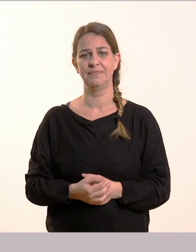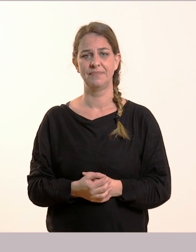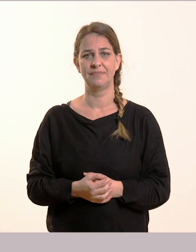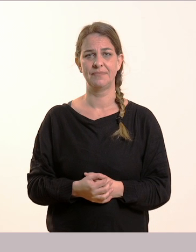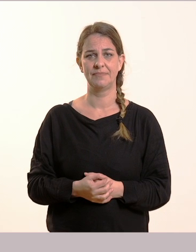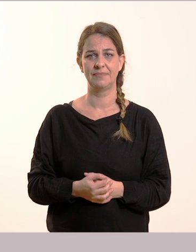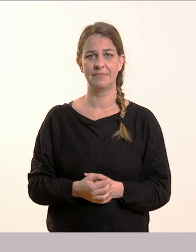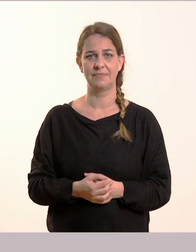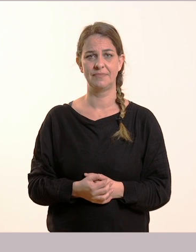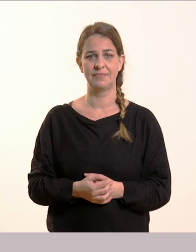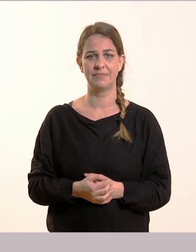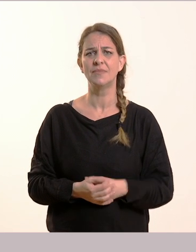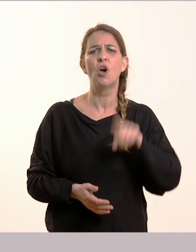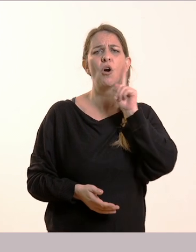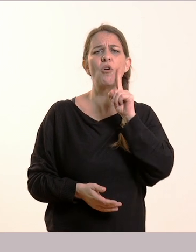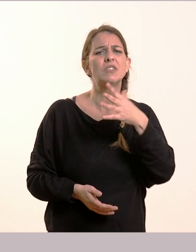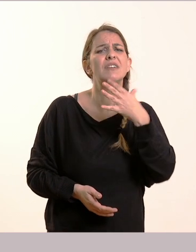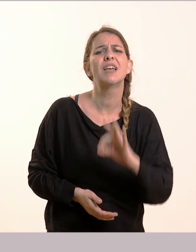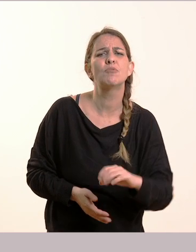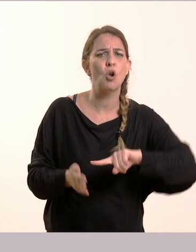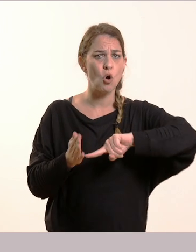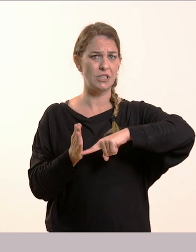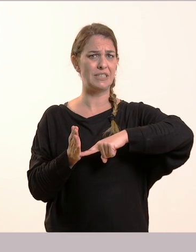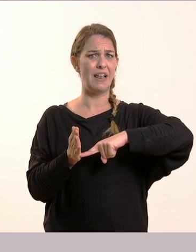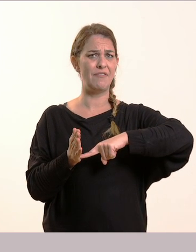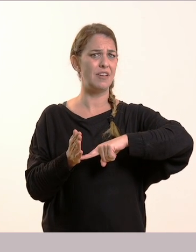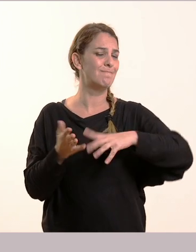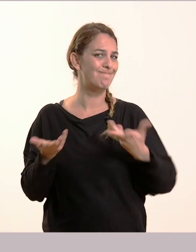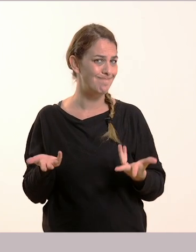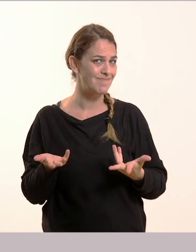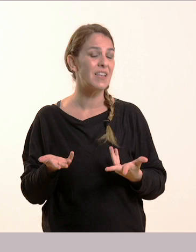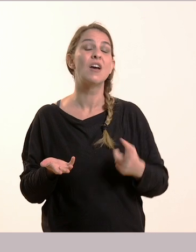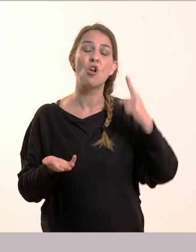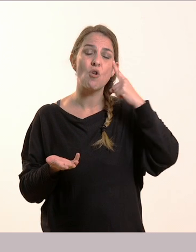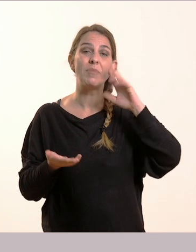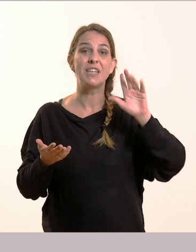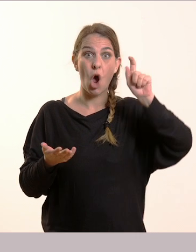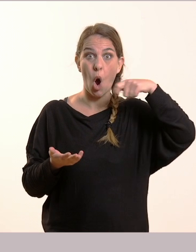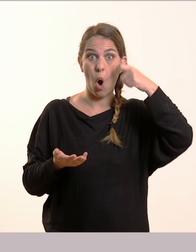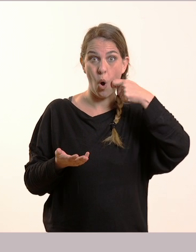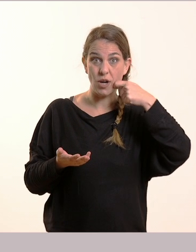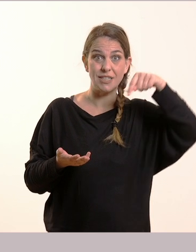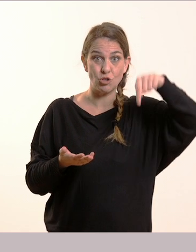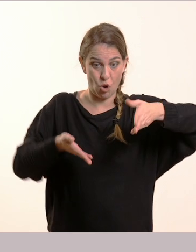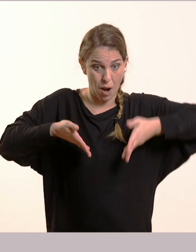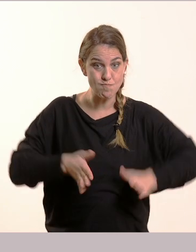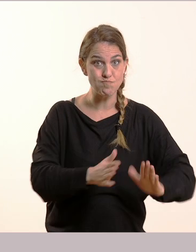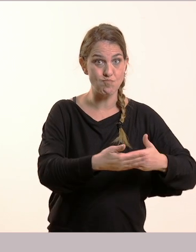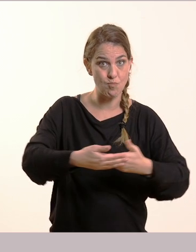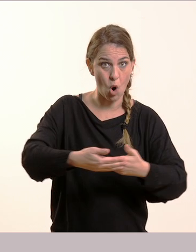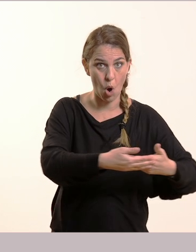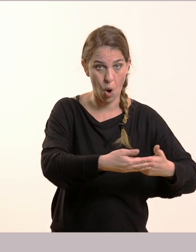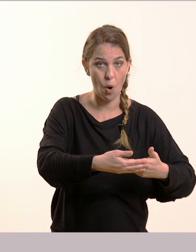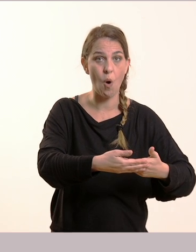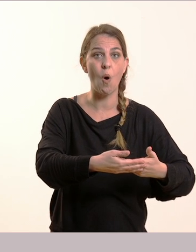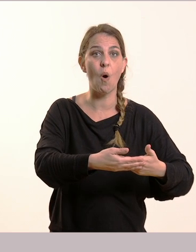Γιατί νιώθει ζήλια, γιατί, τι νομίζει. Νομίζει ότι οι γονείς της αγαπούν περισσότερο αυτό το μωρό. Είναι όμως